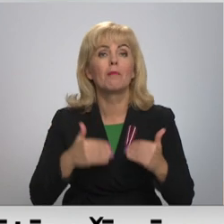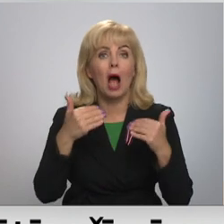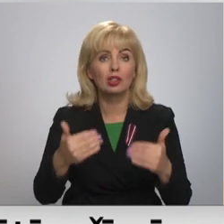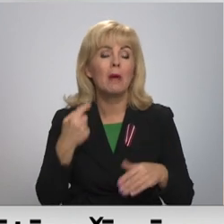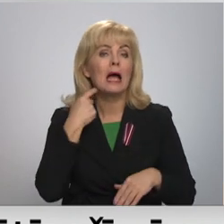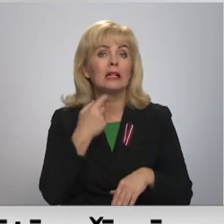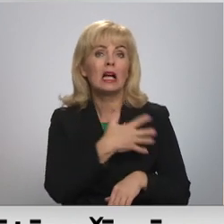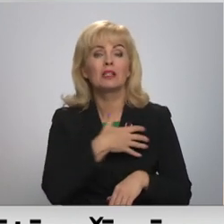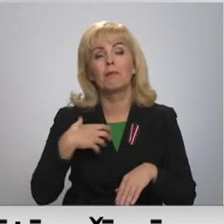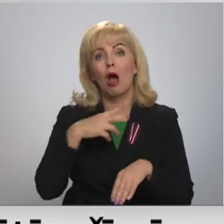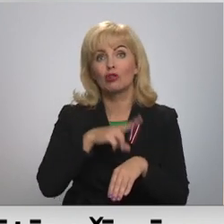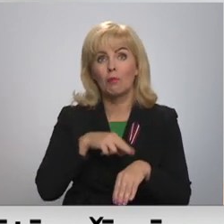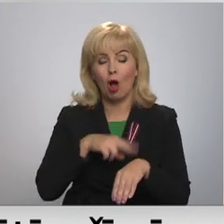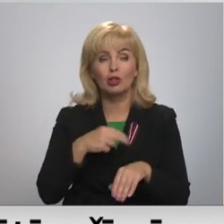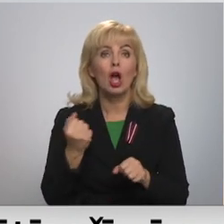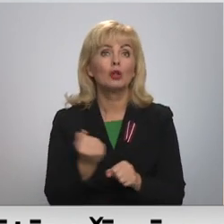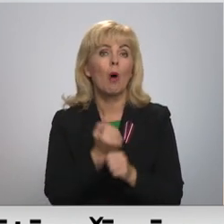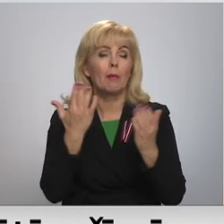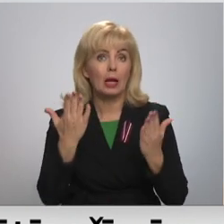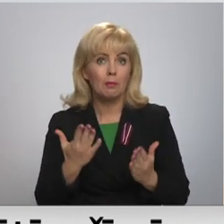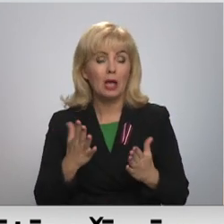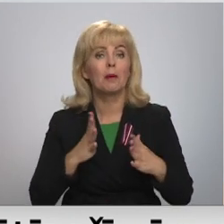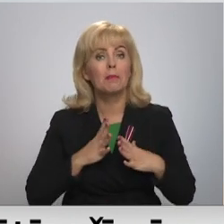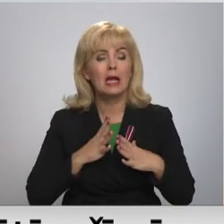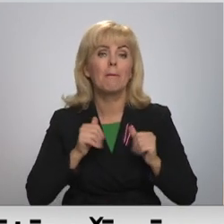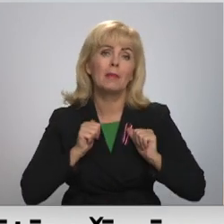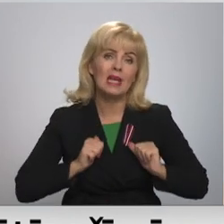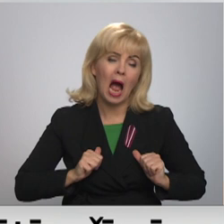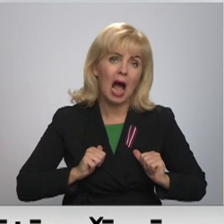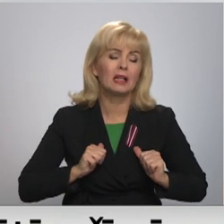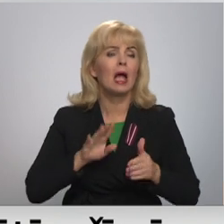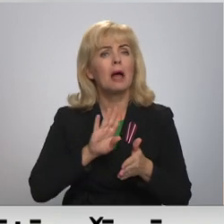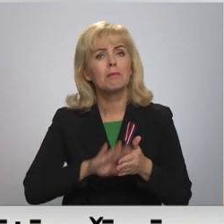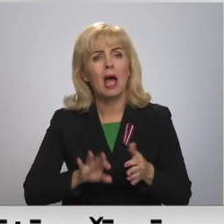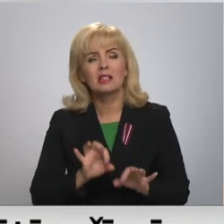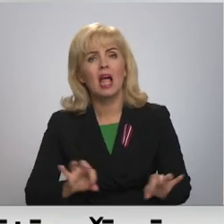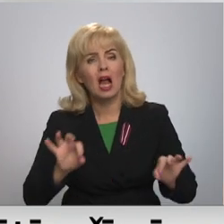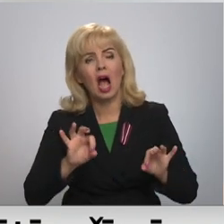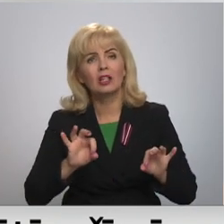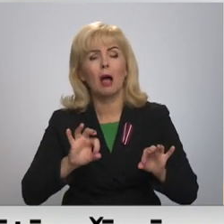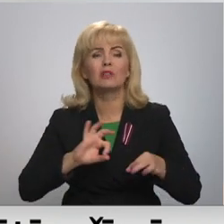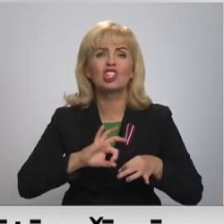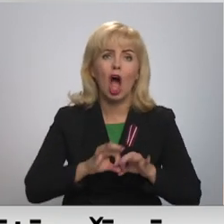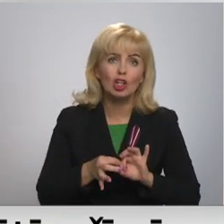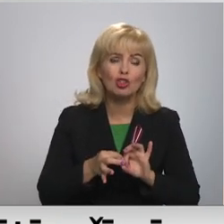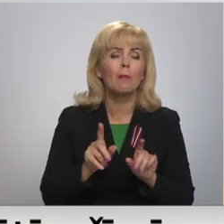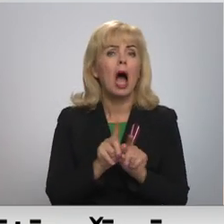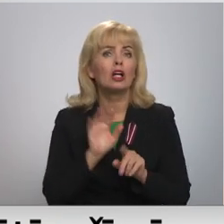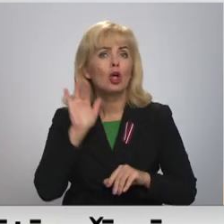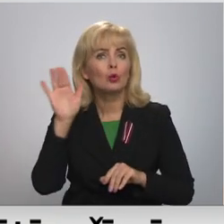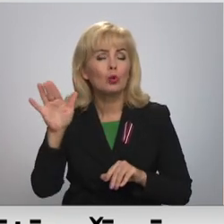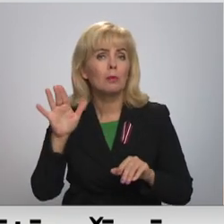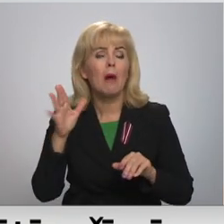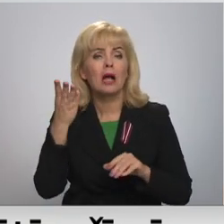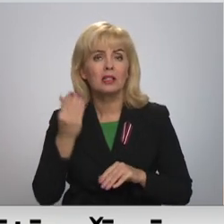pašvaldības policijas ieskatā pasākums tomēr ir aizvadīts mierīgi bez ir kādiem incidentiem. Jāzīmē, ka arī turpmākajās dienās